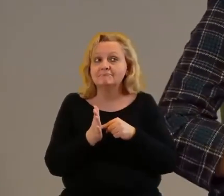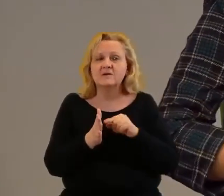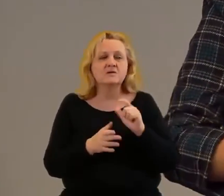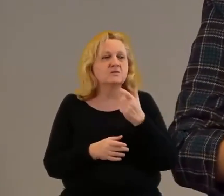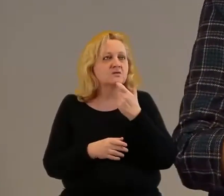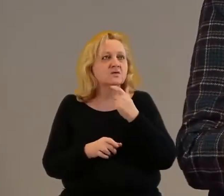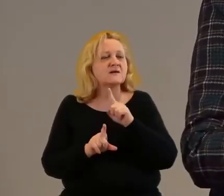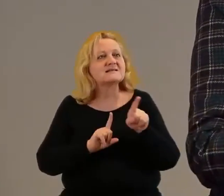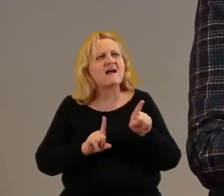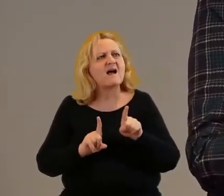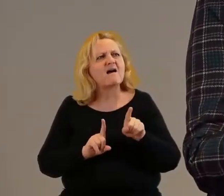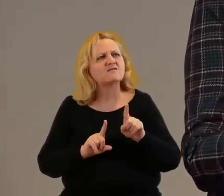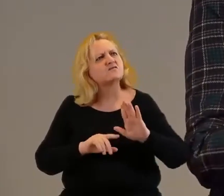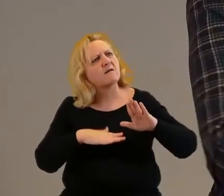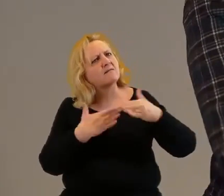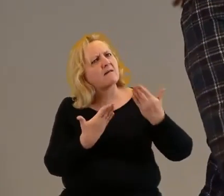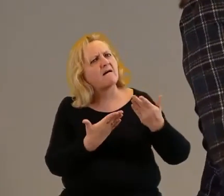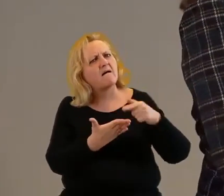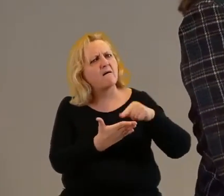to znaczy dawać ludziom wiedzę?